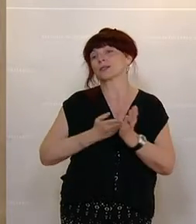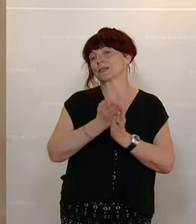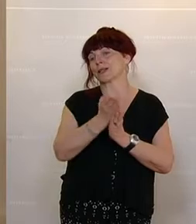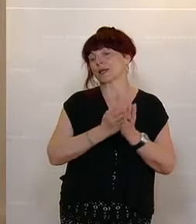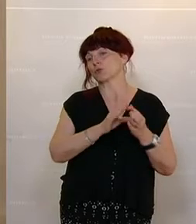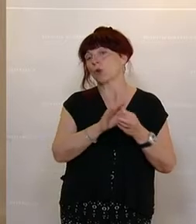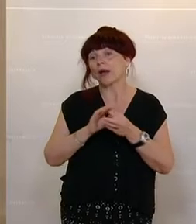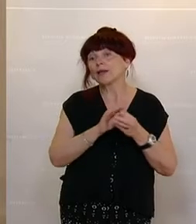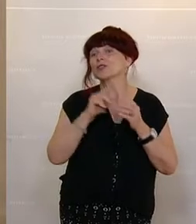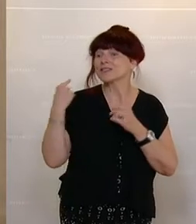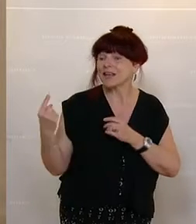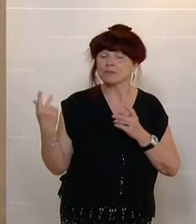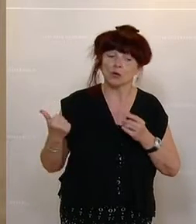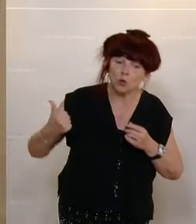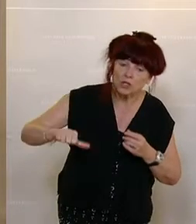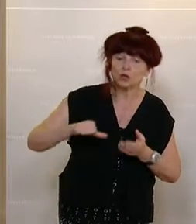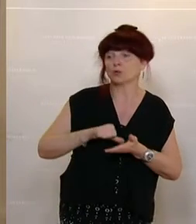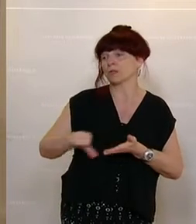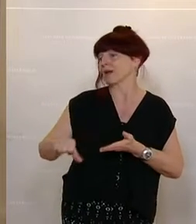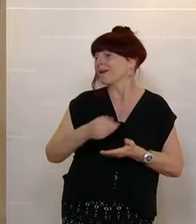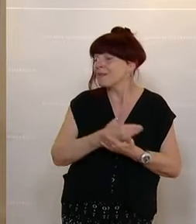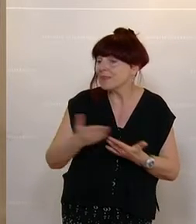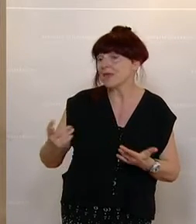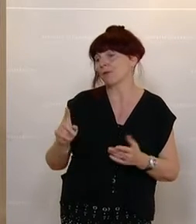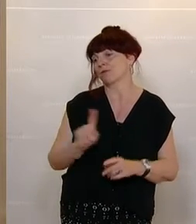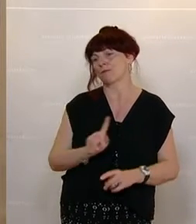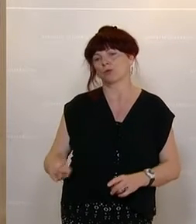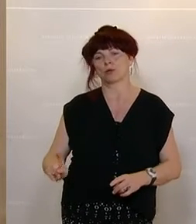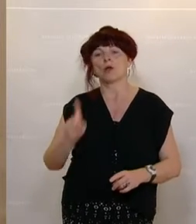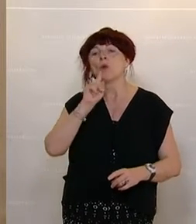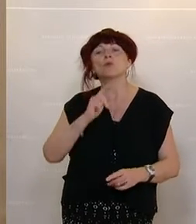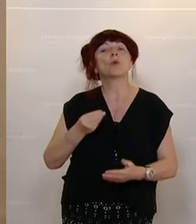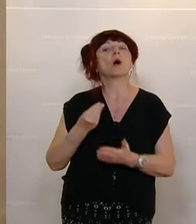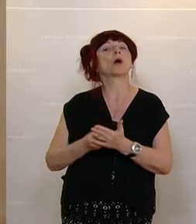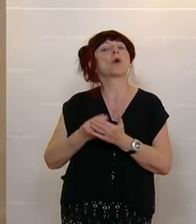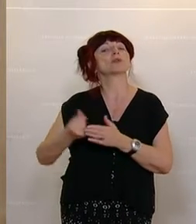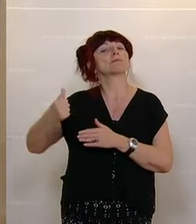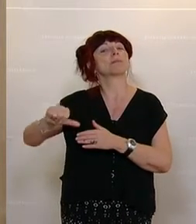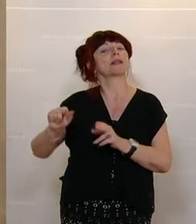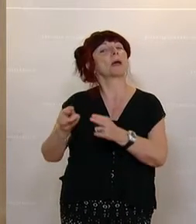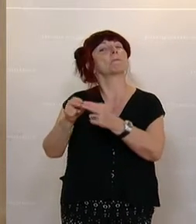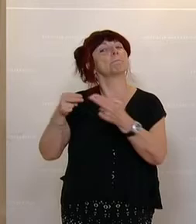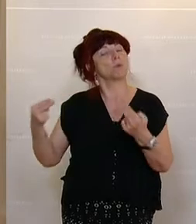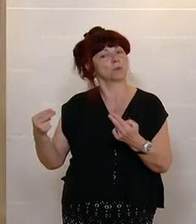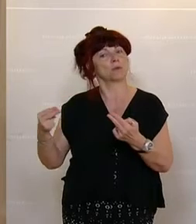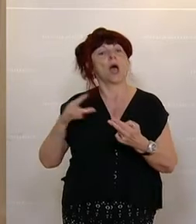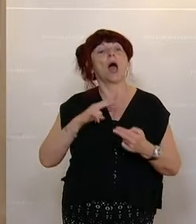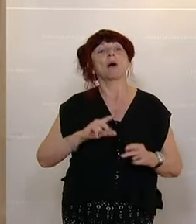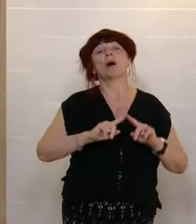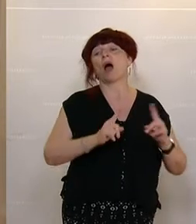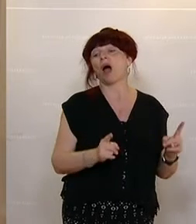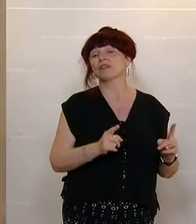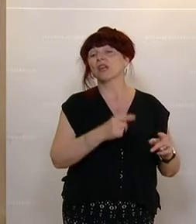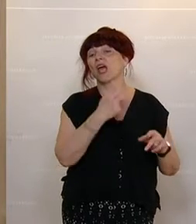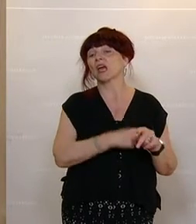selbst noch etwas zu zahlen. Das Gesetz regelt nur den Kostenbeitrag des Bundes und hindert Träger von anderen